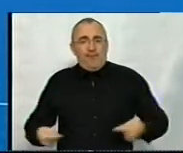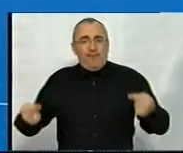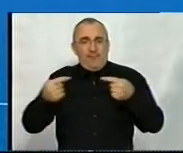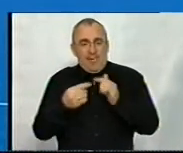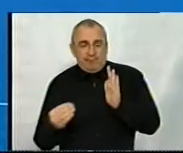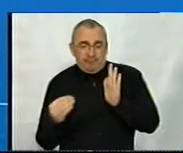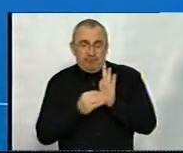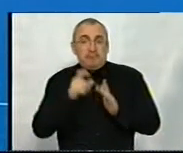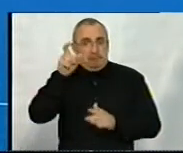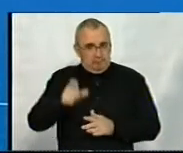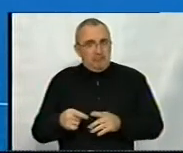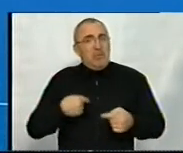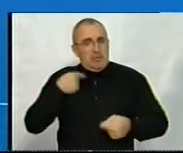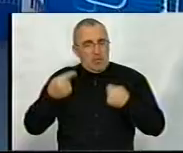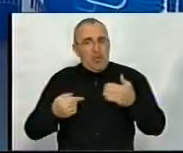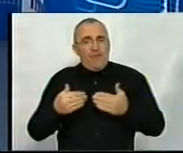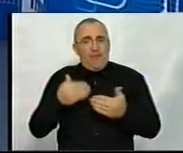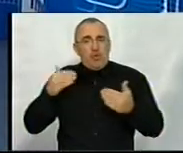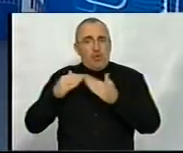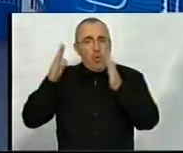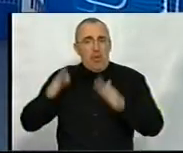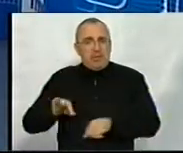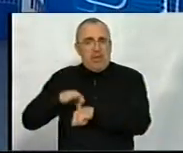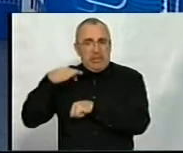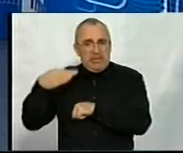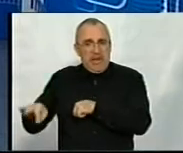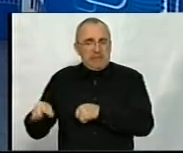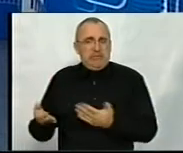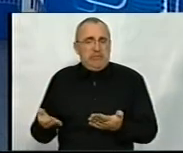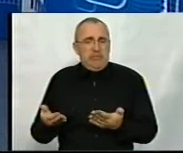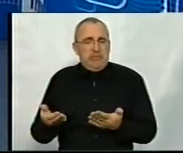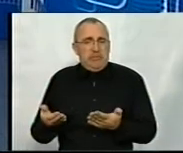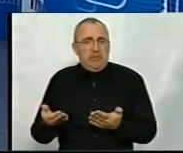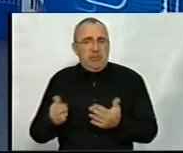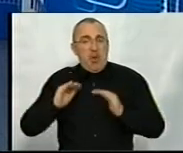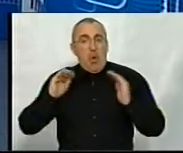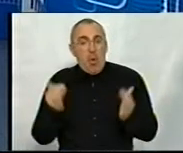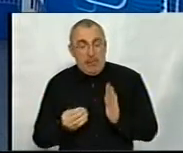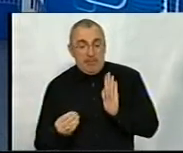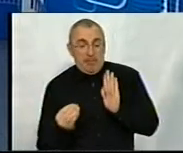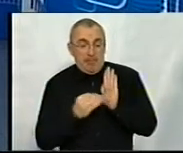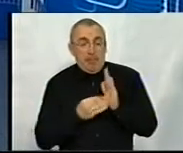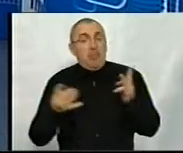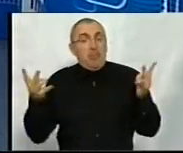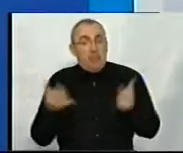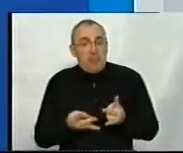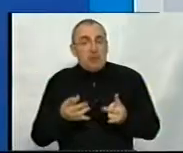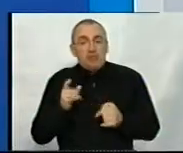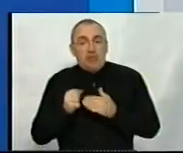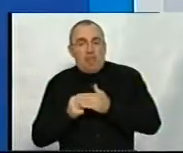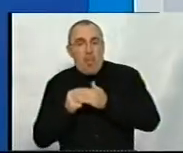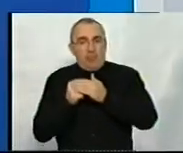психологичный, что дійсно особа страждает от домашнего насилия. Потому что обмеживательный припис также нужно чимось